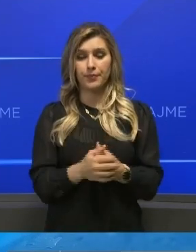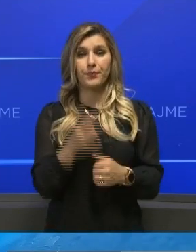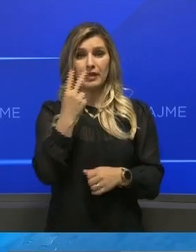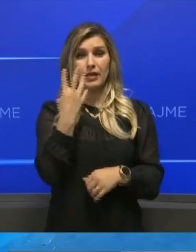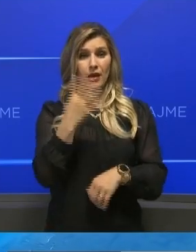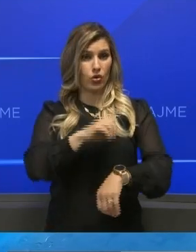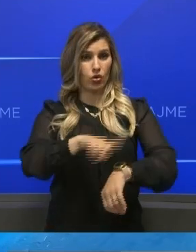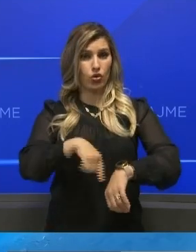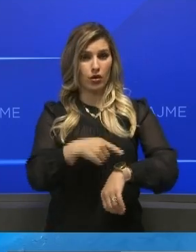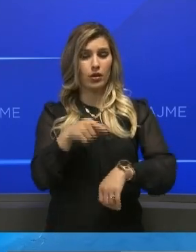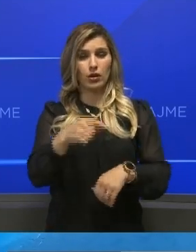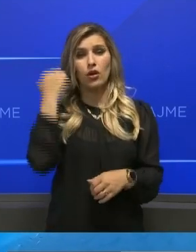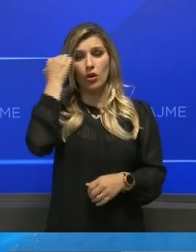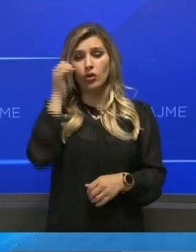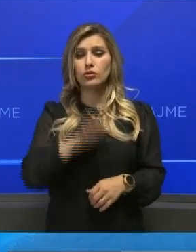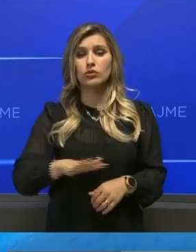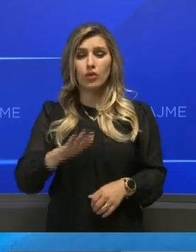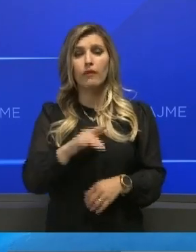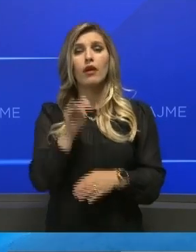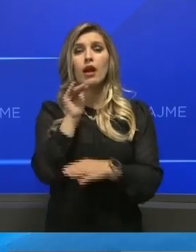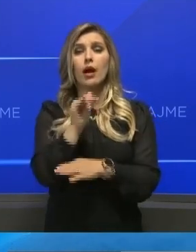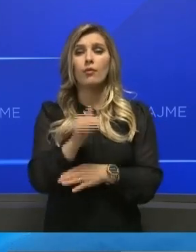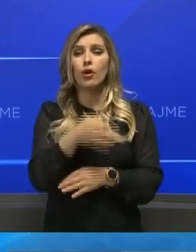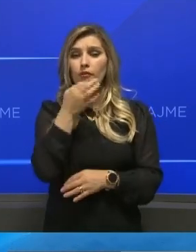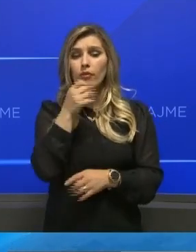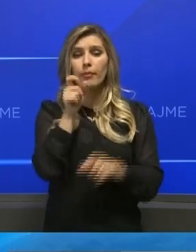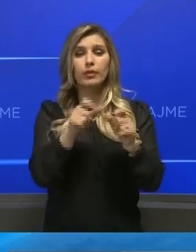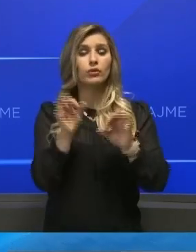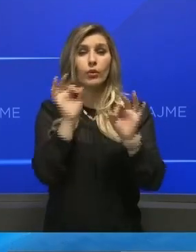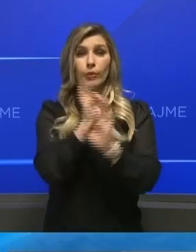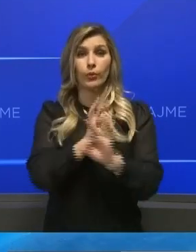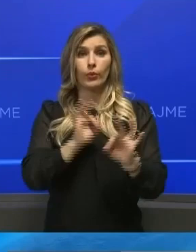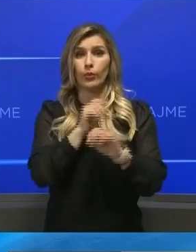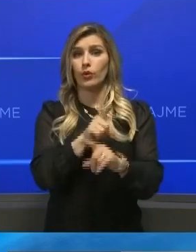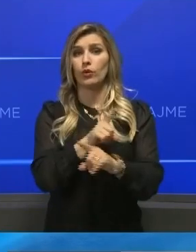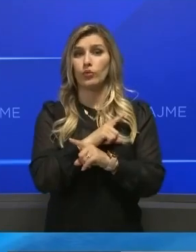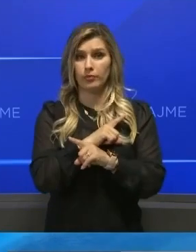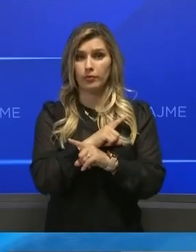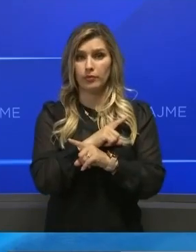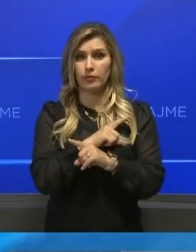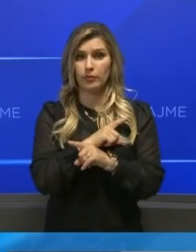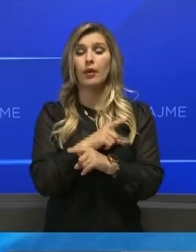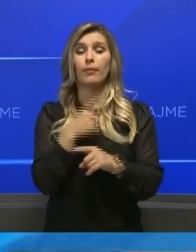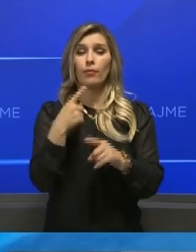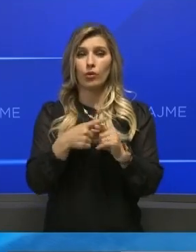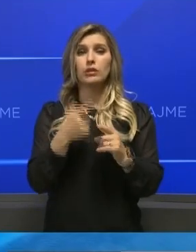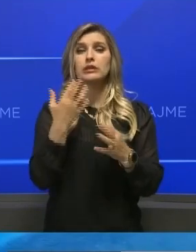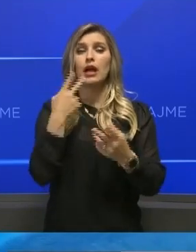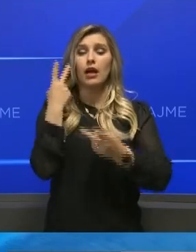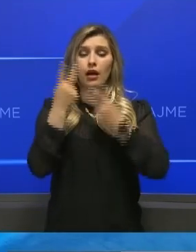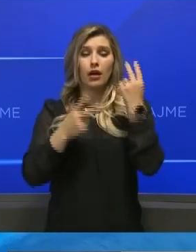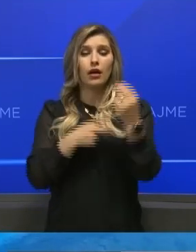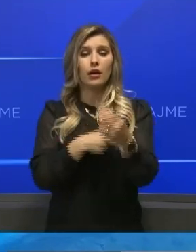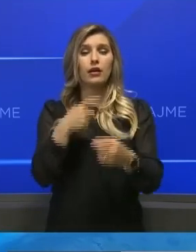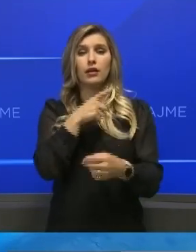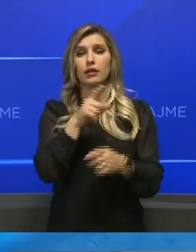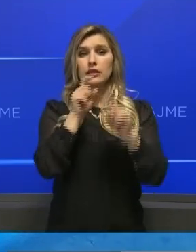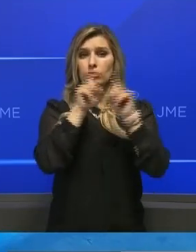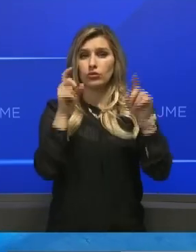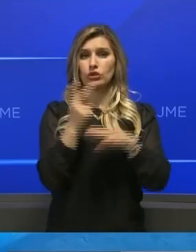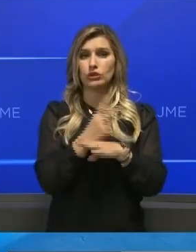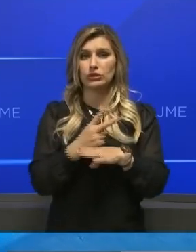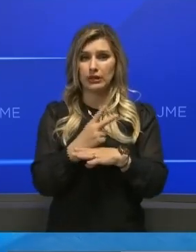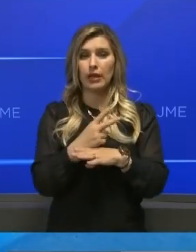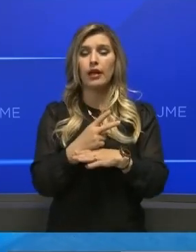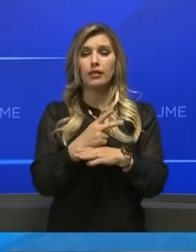24 orët e fundit në Kosovë nuk është raportuar as një viktim ka COVID-19, ndërsa pas testimeve të kryera, IKSHP ka njëftuar